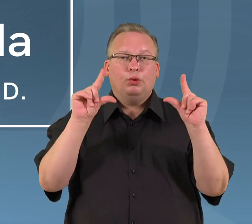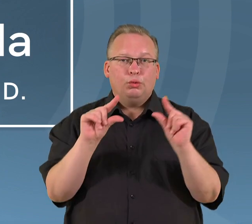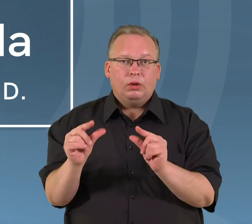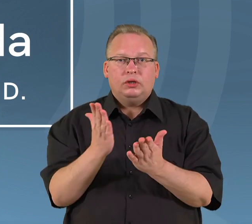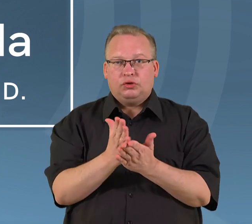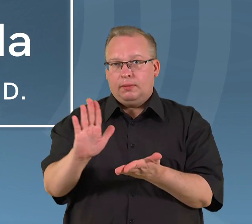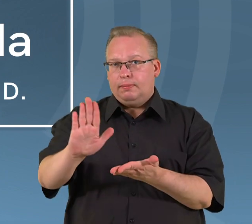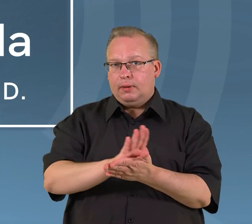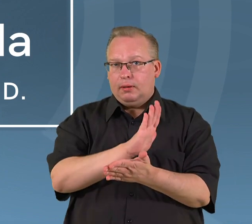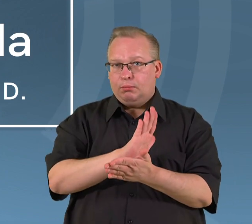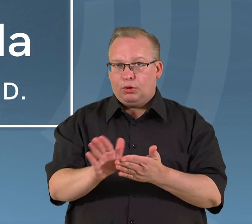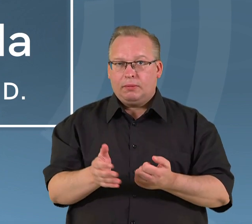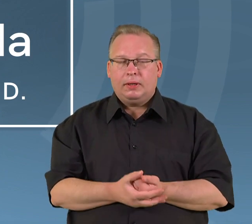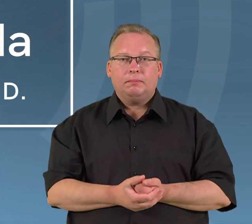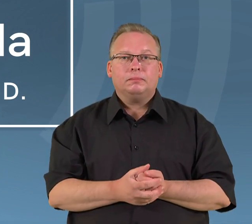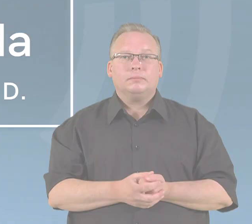yra nemokamai.